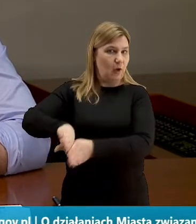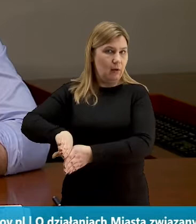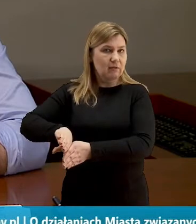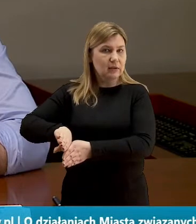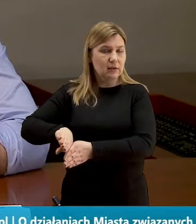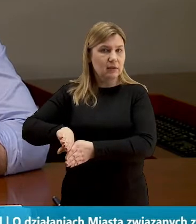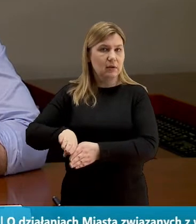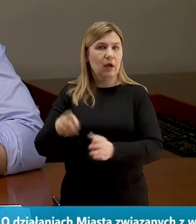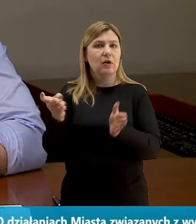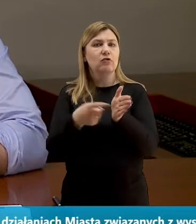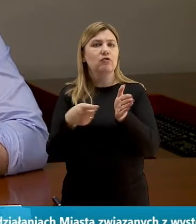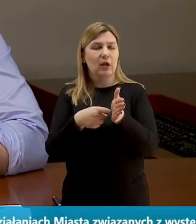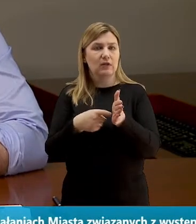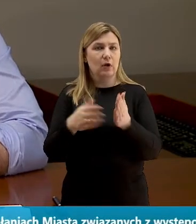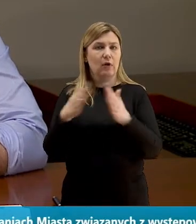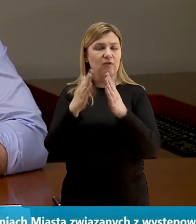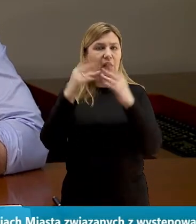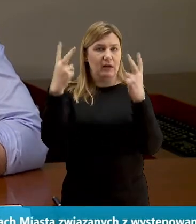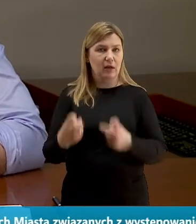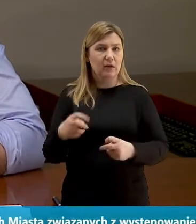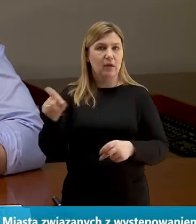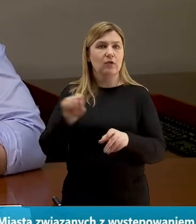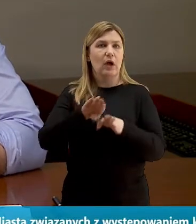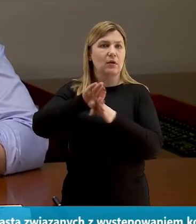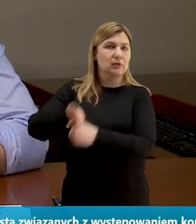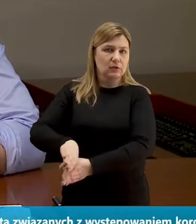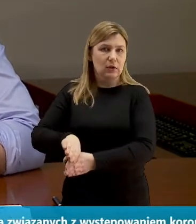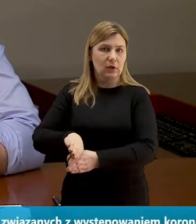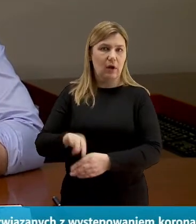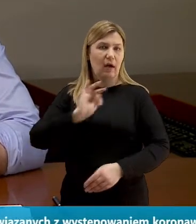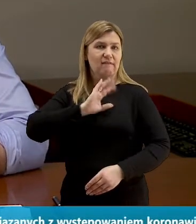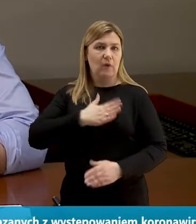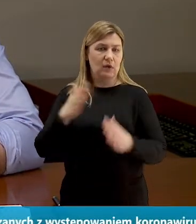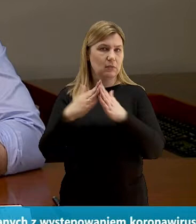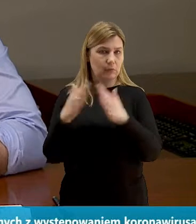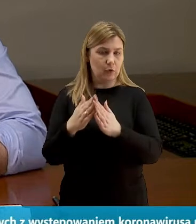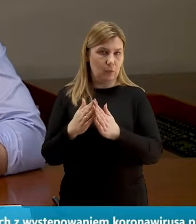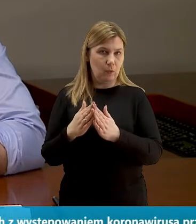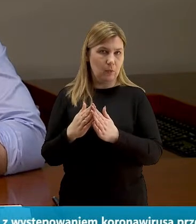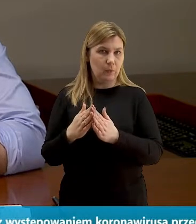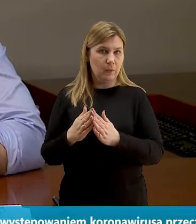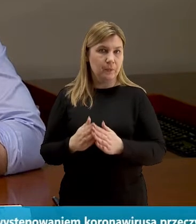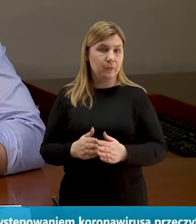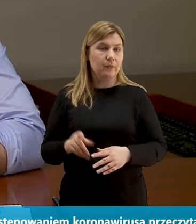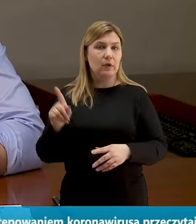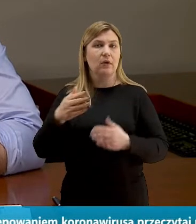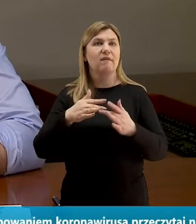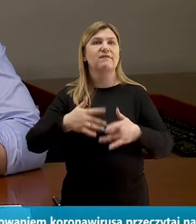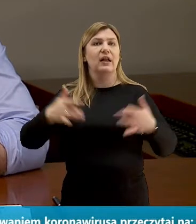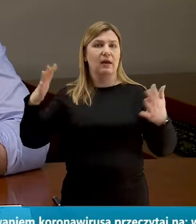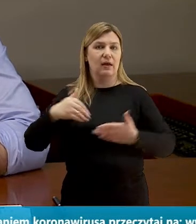Często ta kwarantanna polega na tym, że są izolowane właśnie we własnym mieszkaniu. To się w wielu krajach i w Polsce również